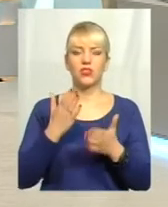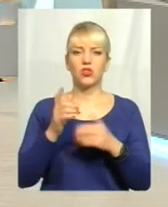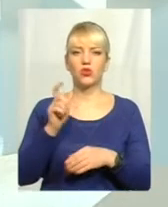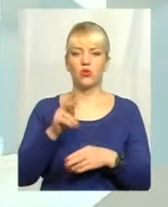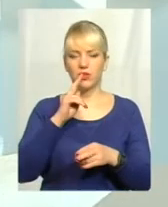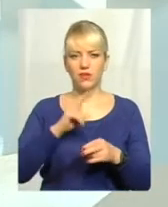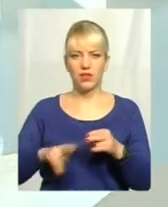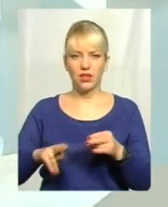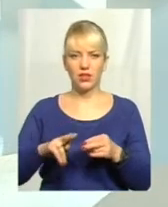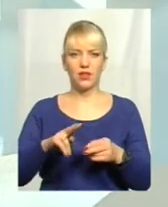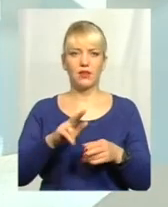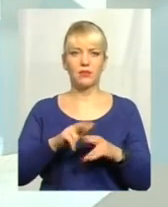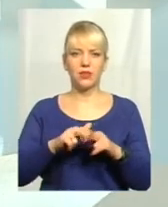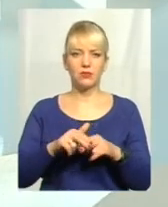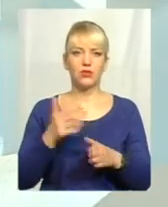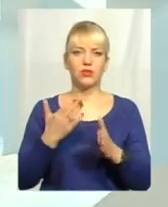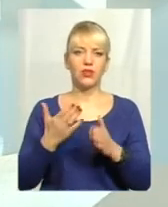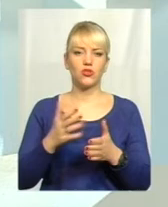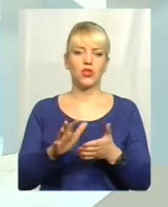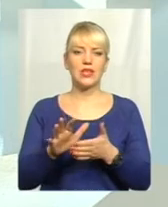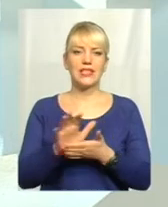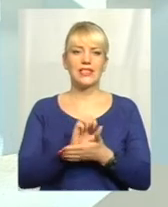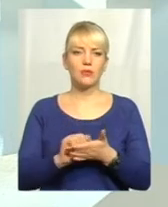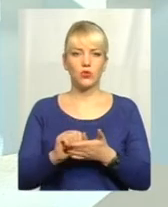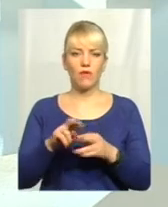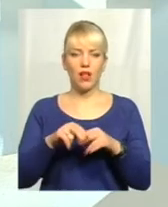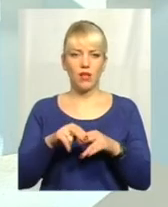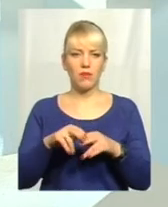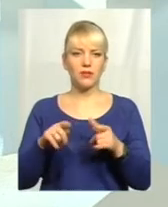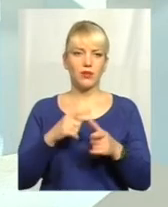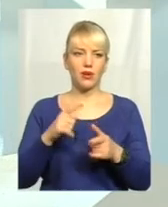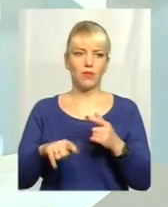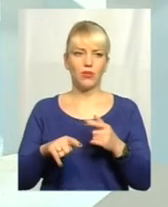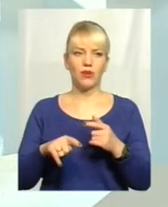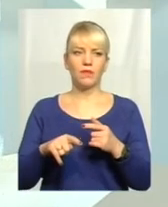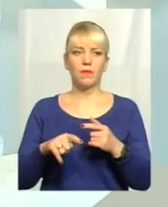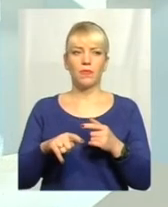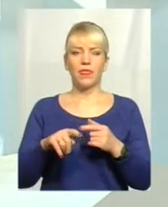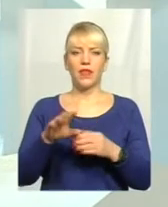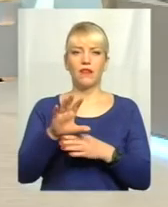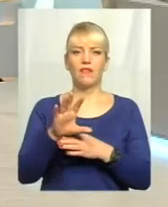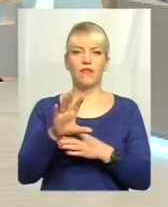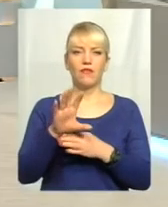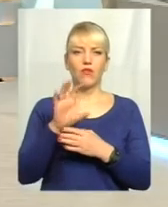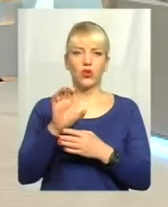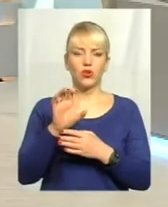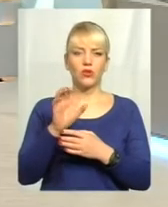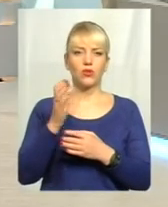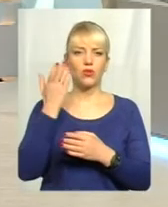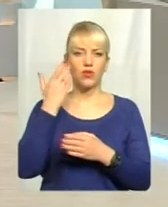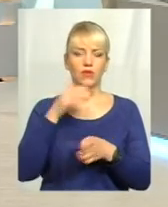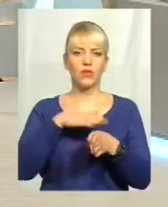втратила паспорт, якщо вона його зіпсувала, або, звичайно, по вклаюванні фотографії у випадку досягнення